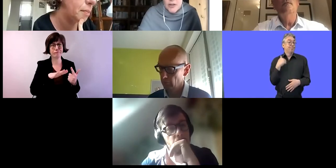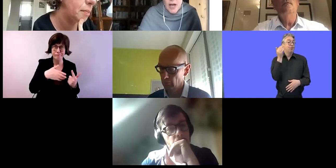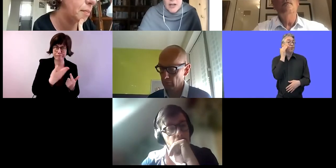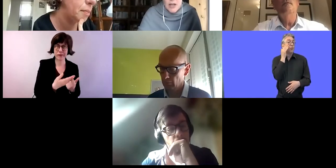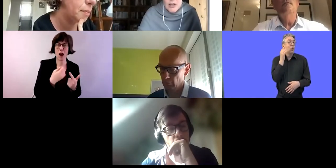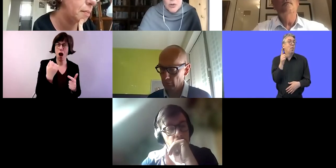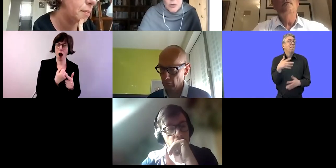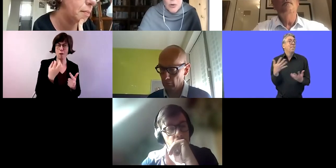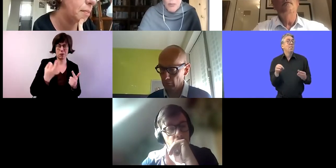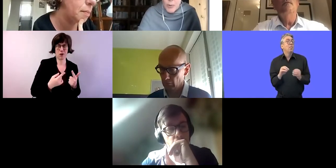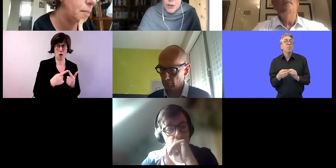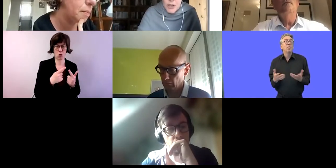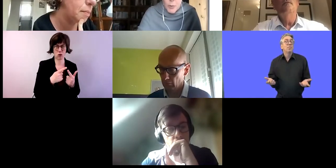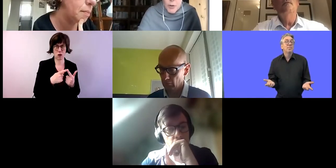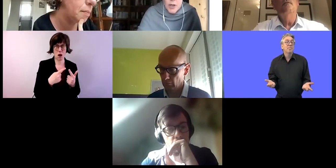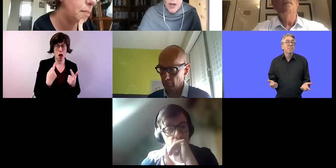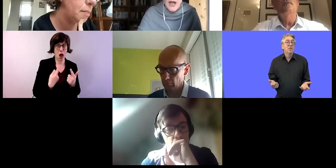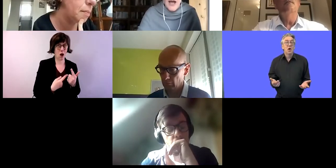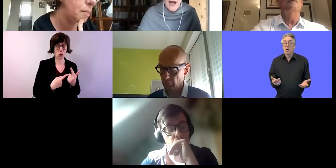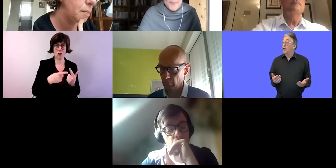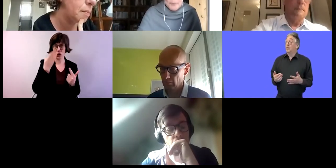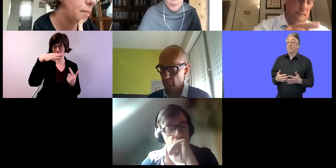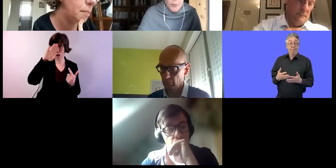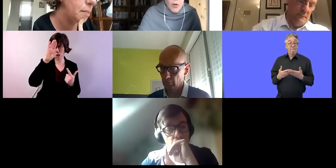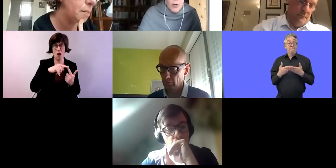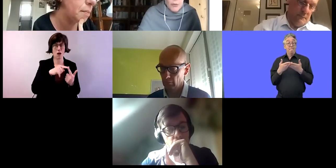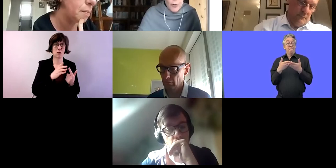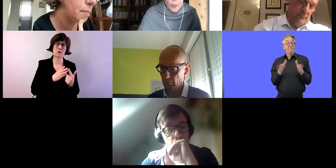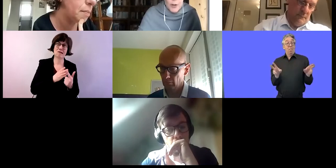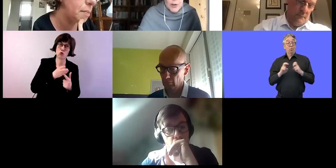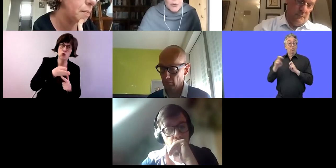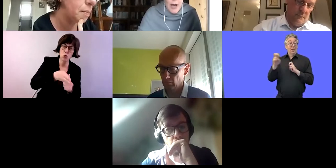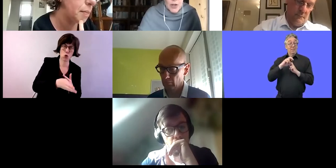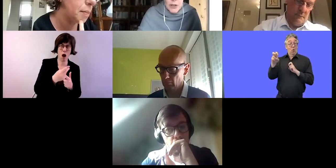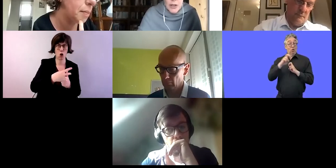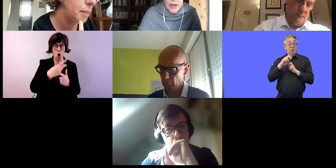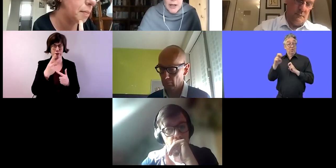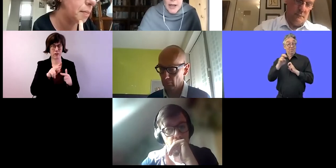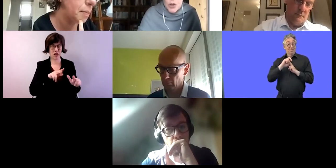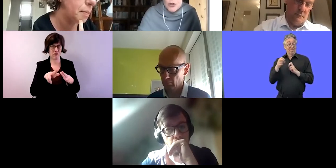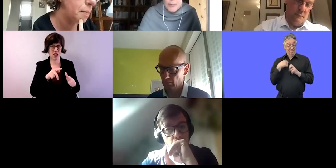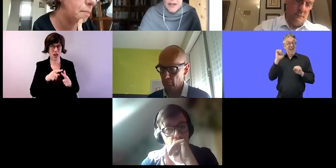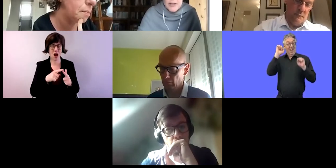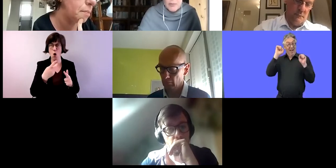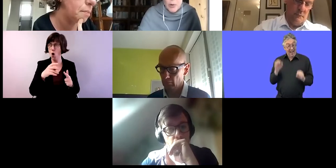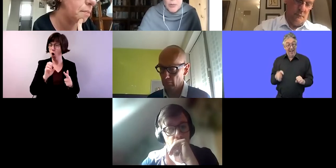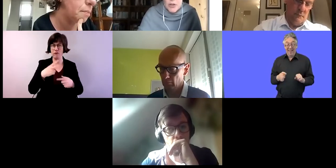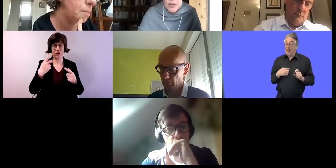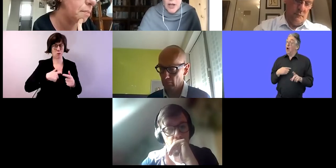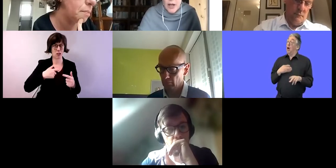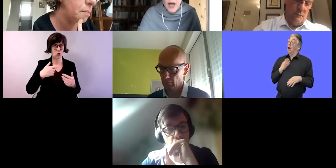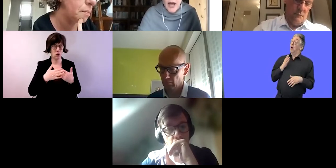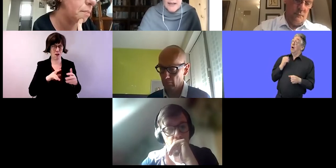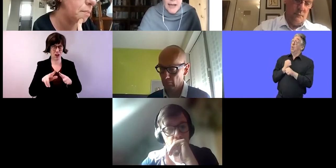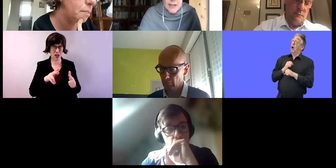Arbeiten braucht. Eine der großen Herausforderungen in Irland ist Zugang zum öffentlichen Verkehr, zum ÖPNV, sodass die Menschen